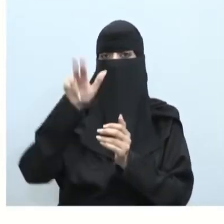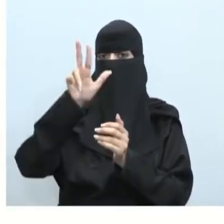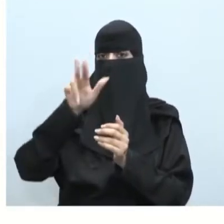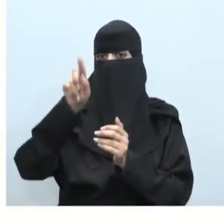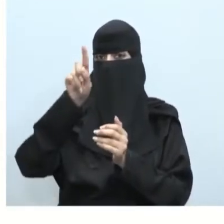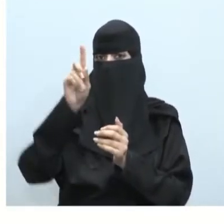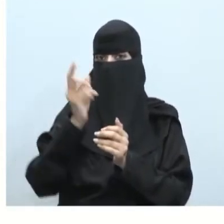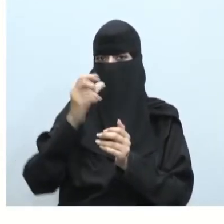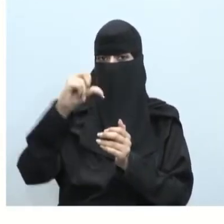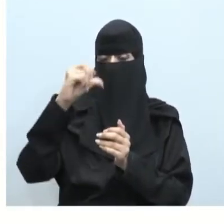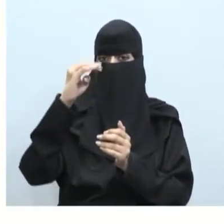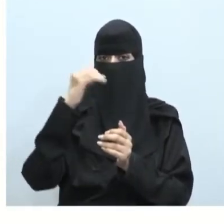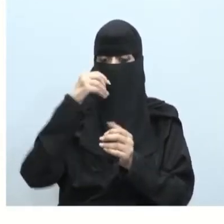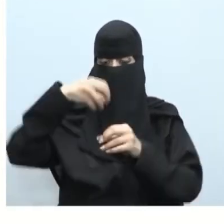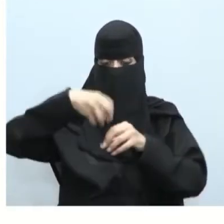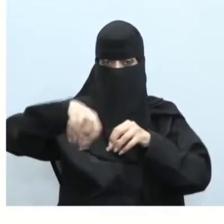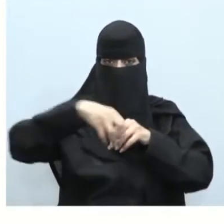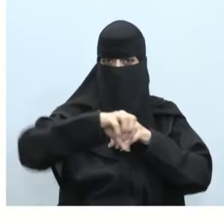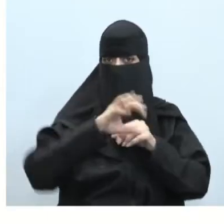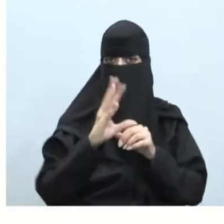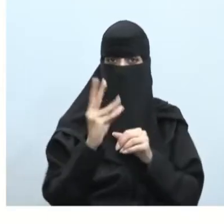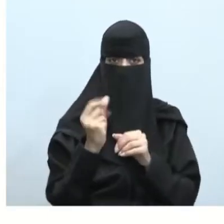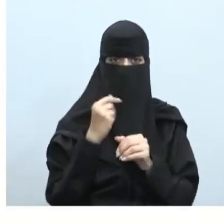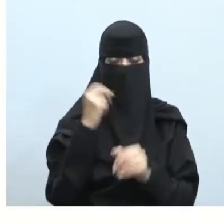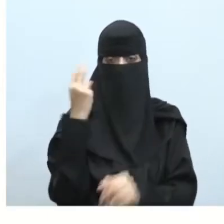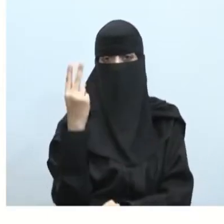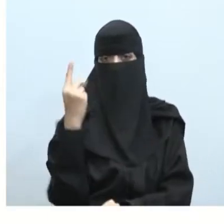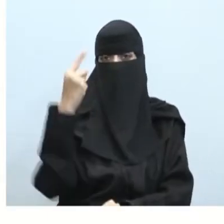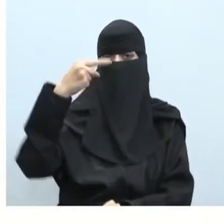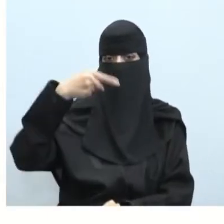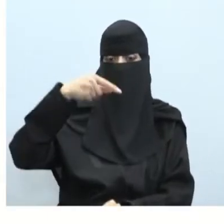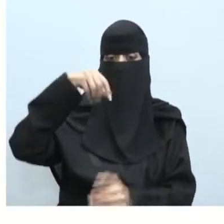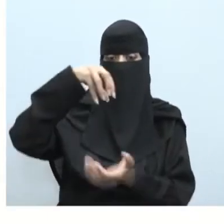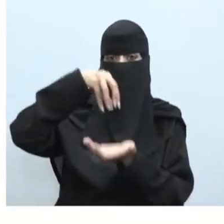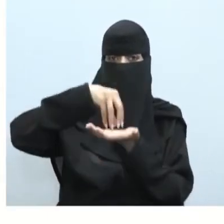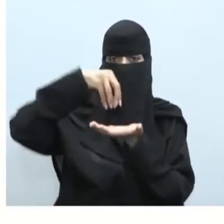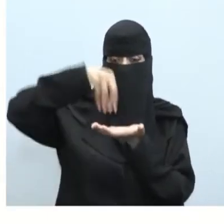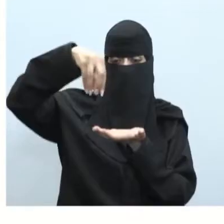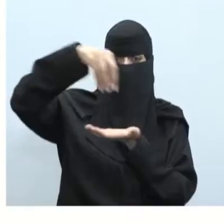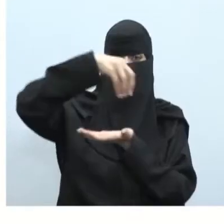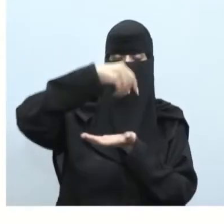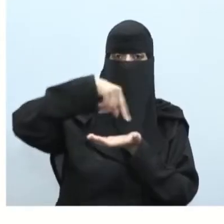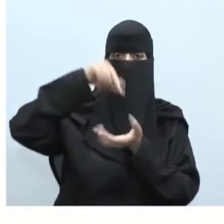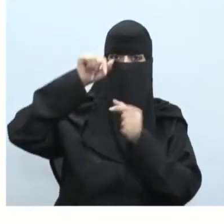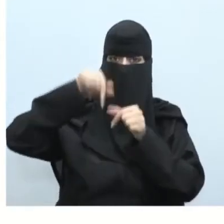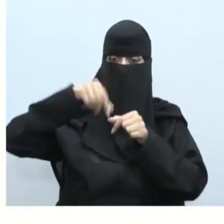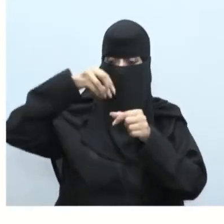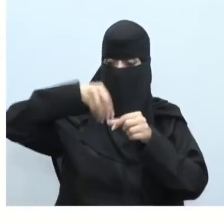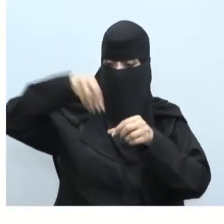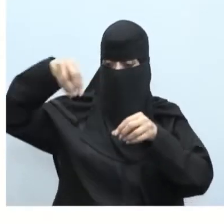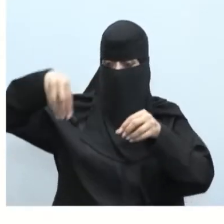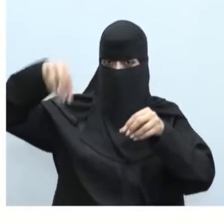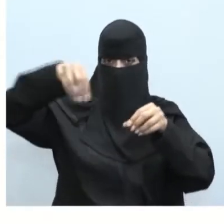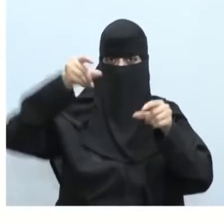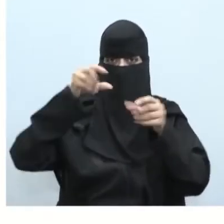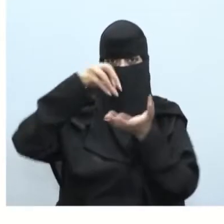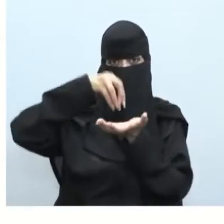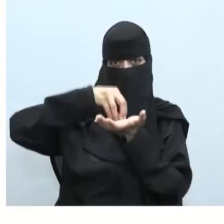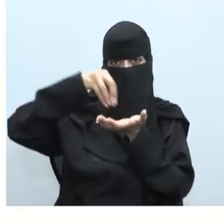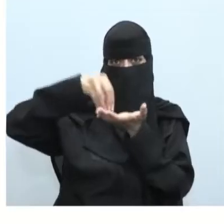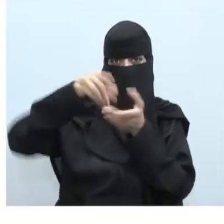12 برجاً لكل برج درجة وموقع محدد في السماء أبناء وبنات الطلاب